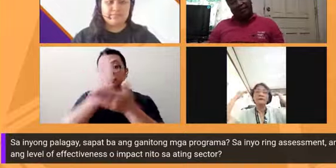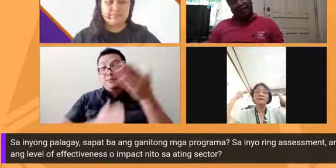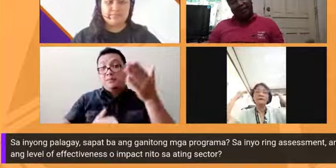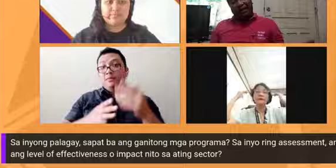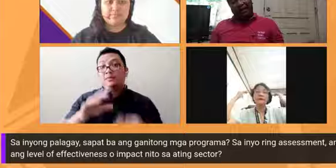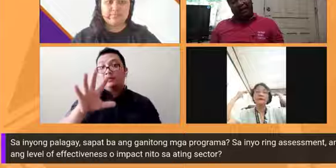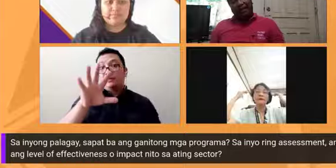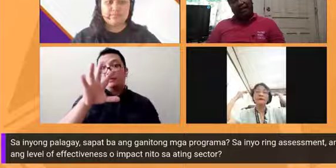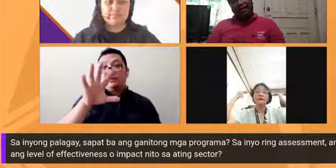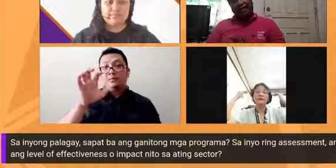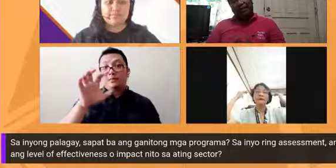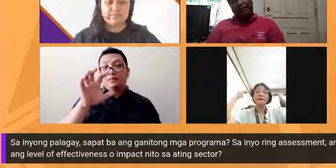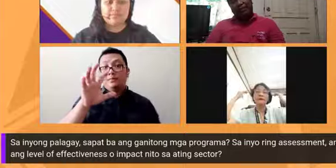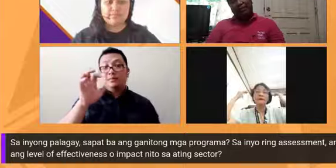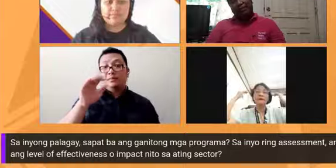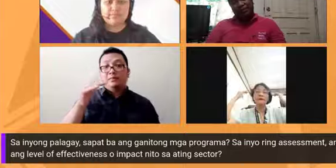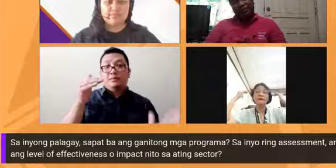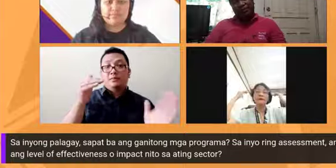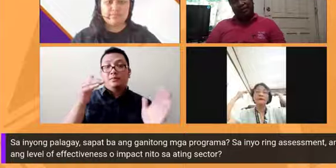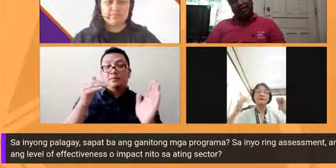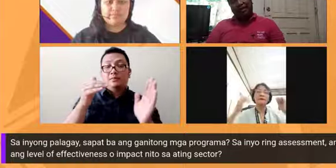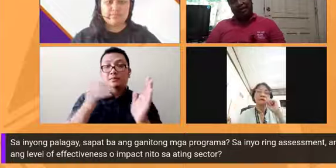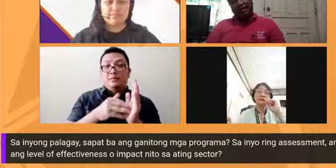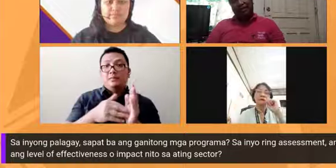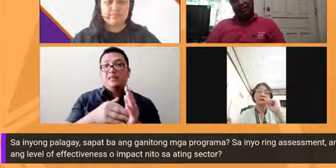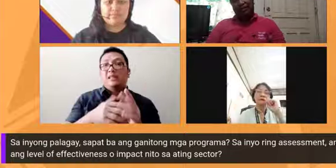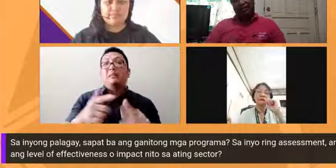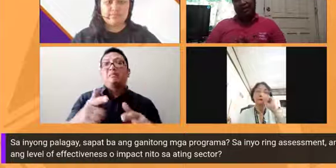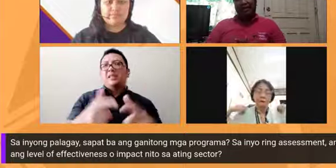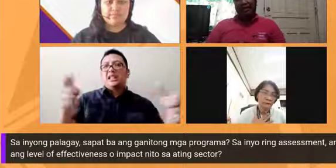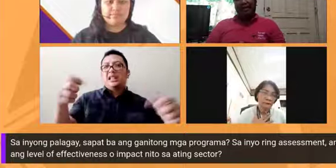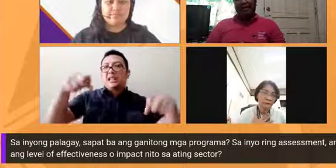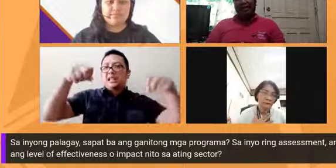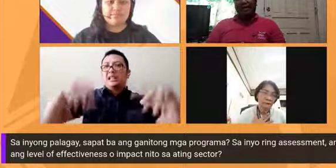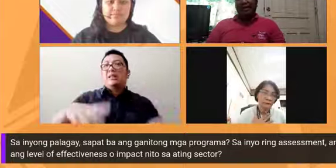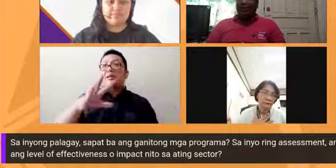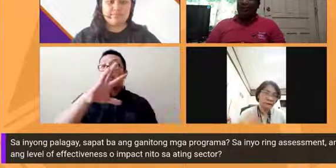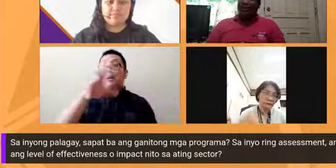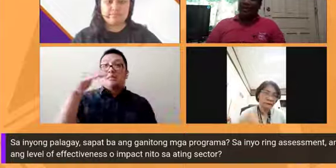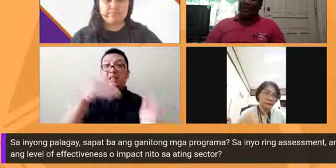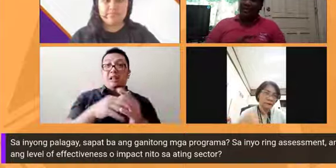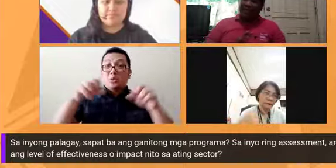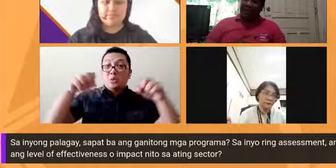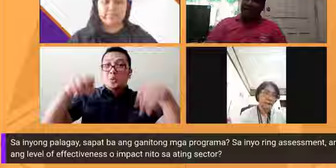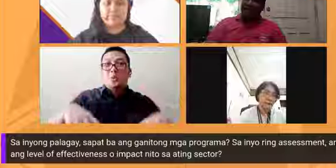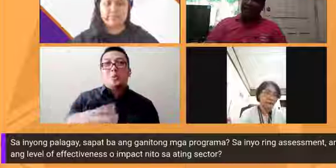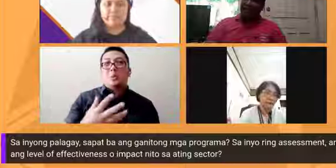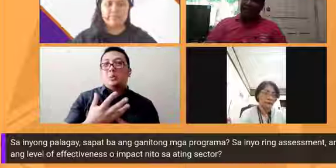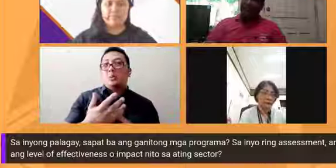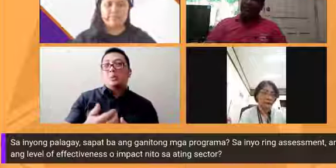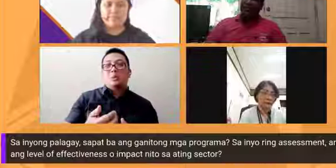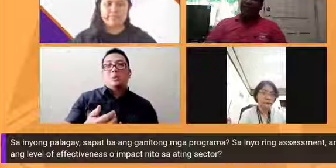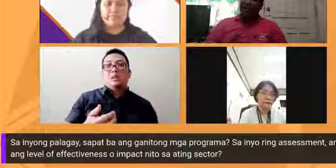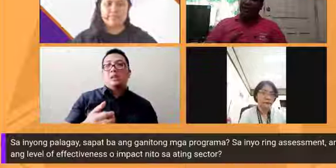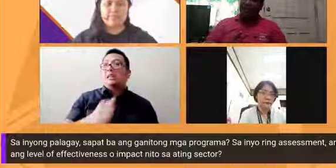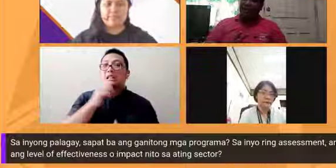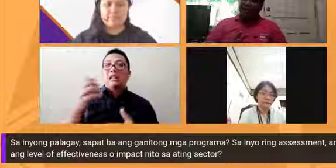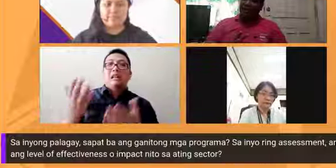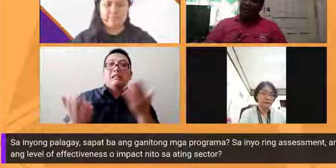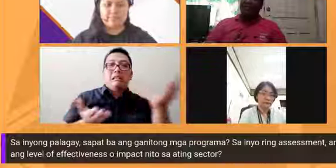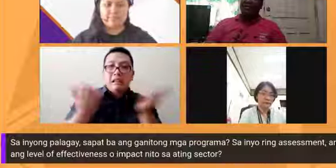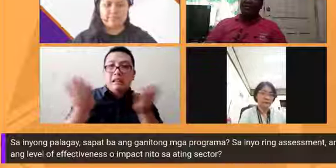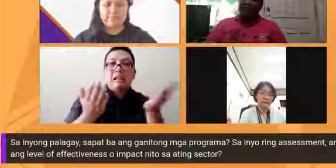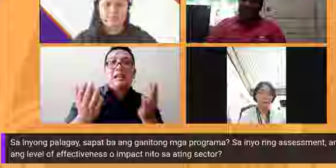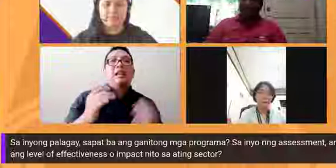laki nang nawawala ang laki yung 500,000 yung kalahati ang laki nun na hindi natin nag-cater para